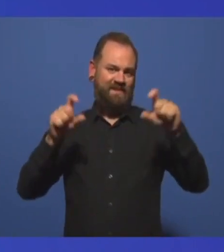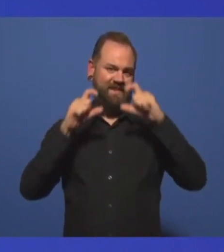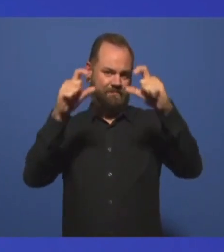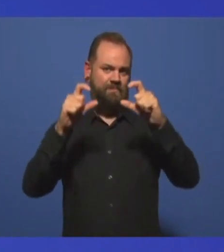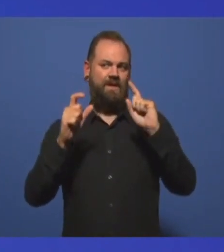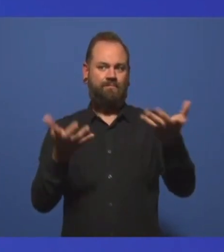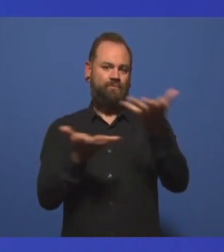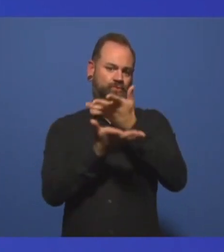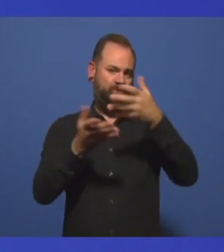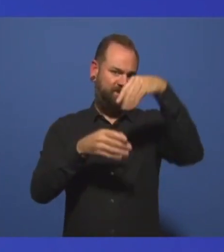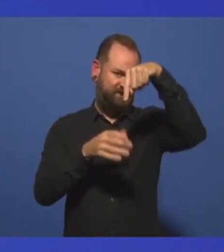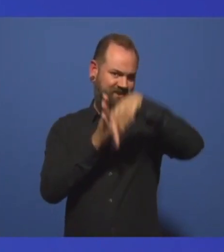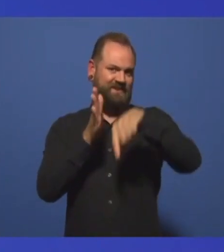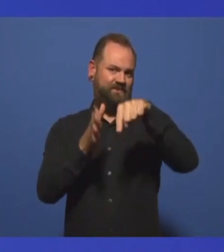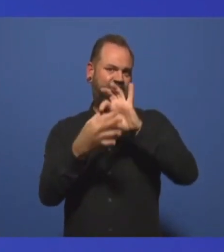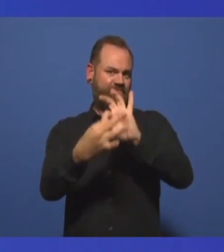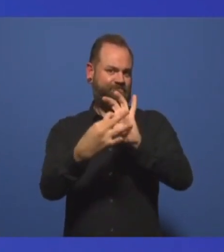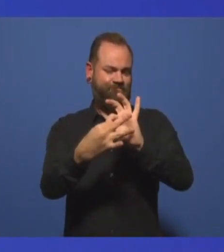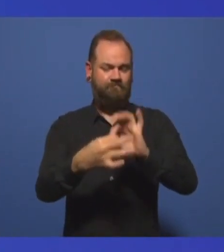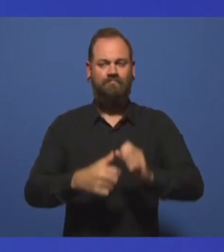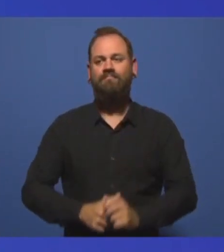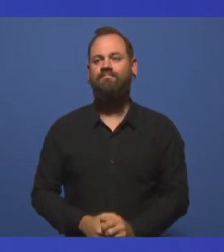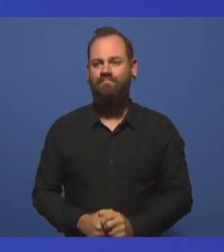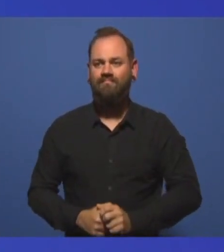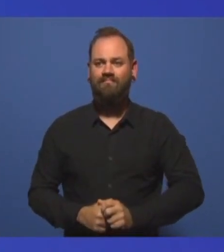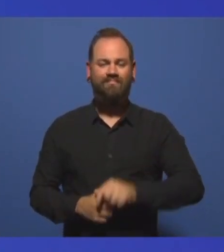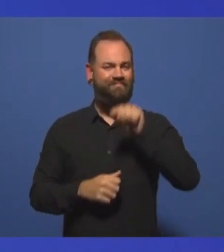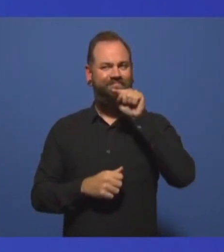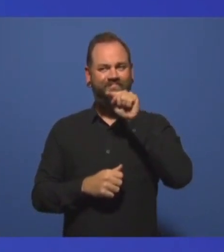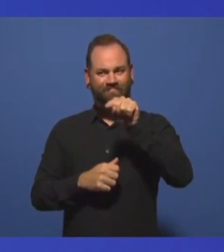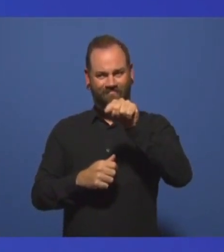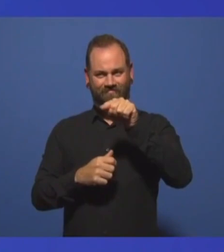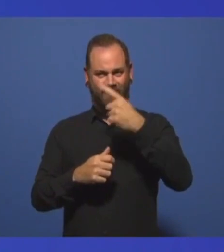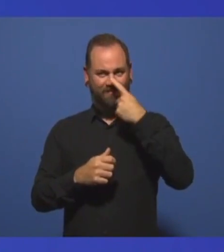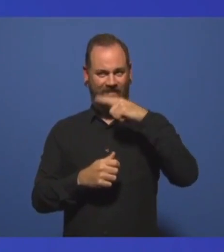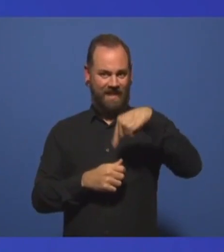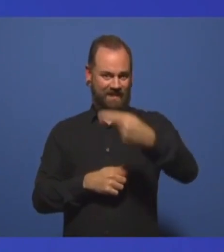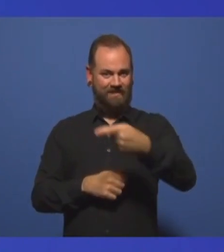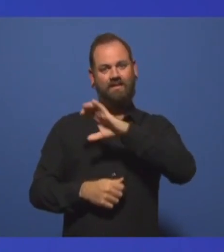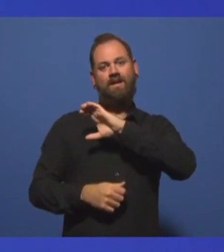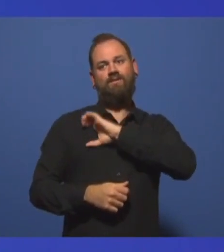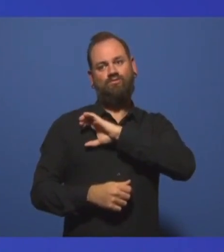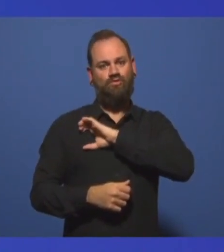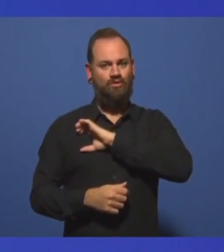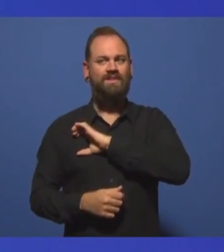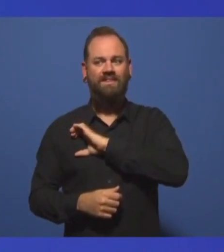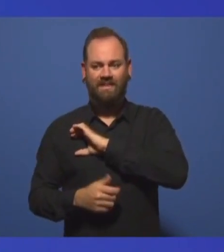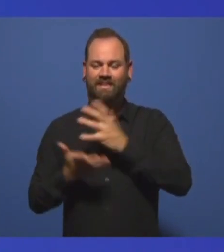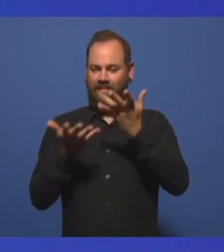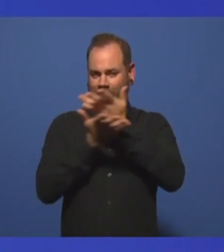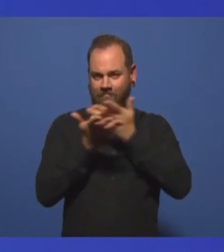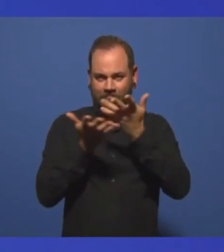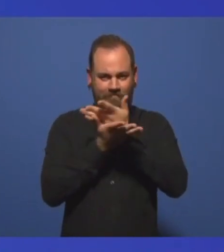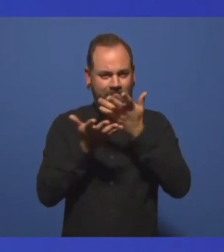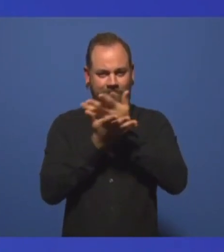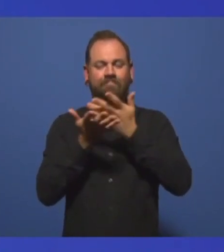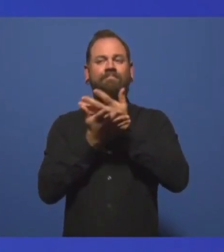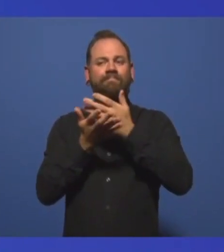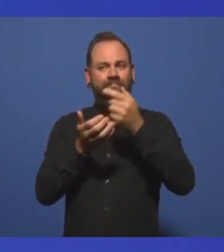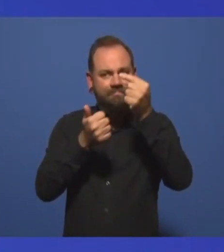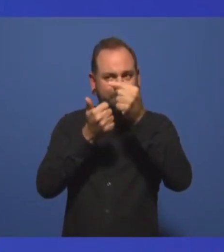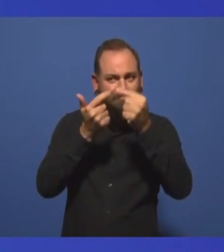die Gelegenheit sein, darüber nachzudenken, wie wir verschiedene Prozesse, Verfahren, Maßnahmen